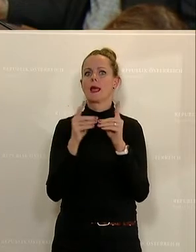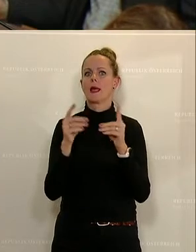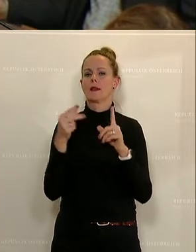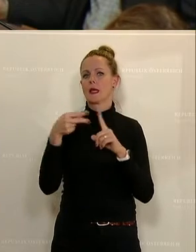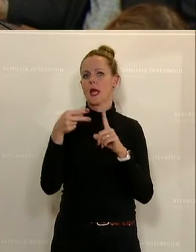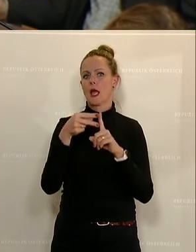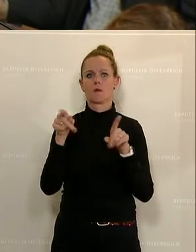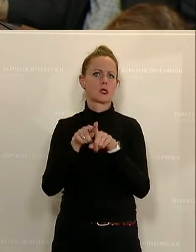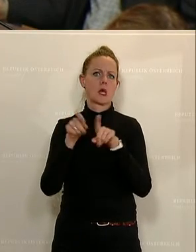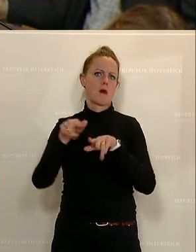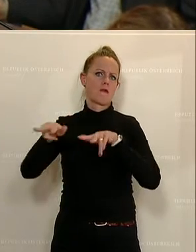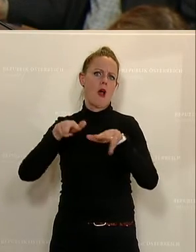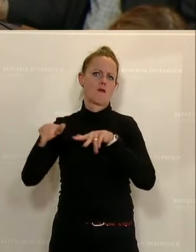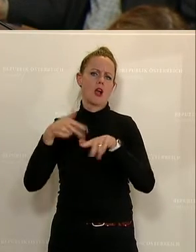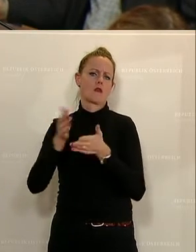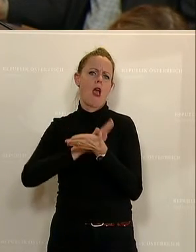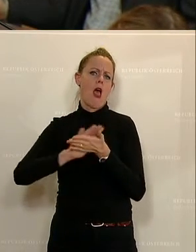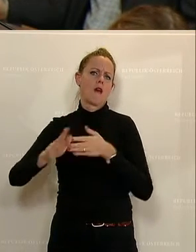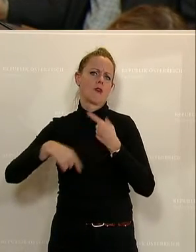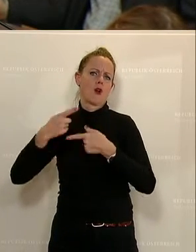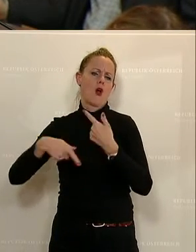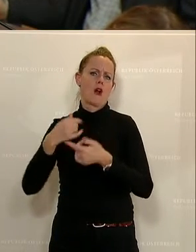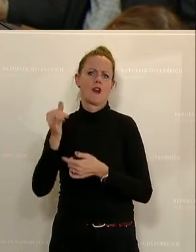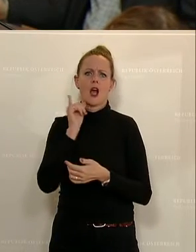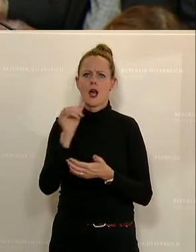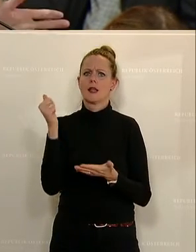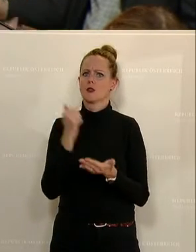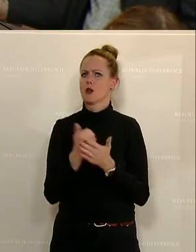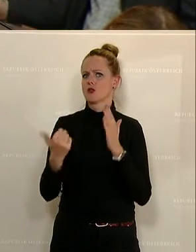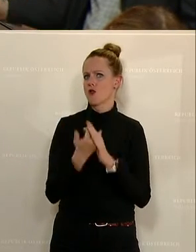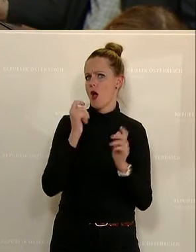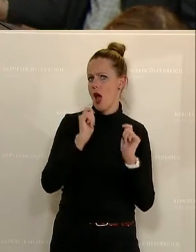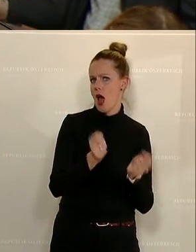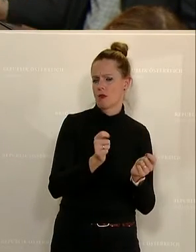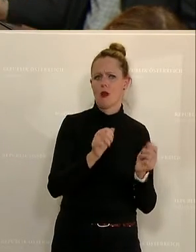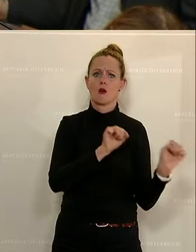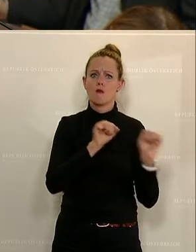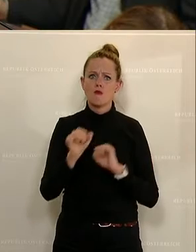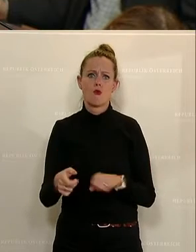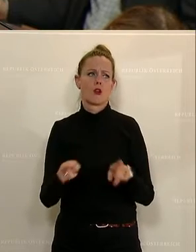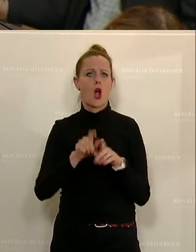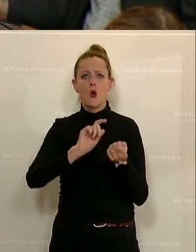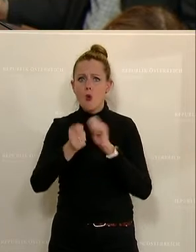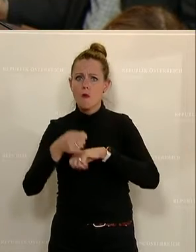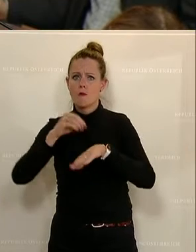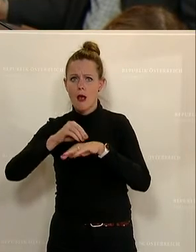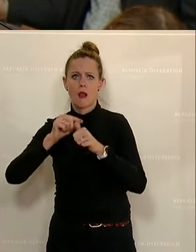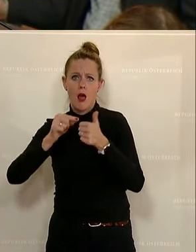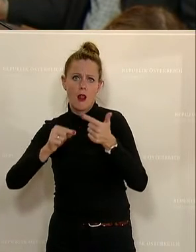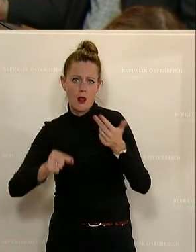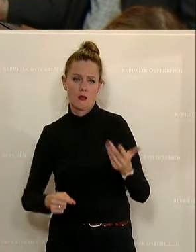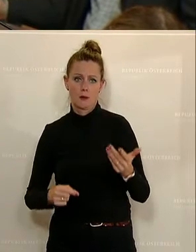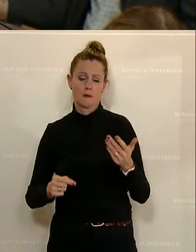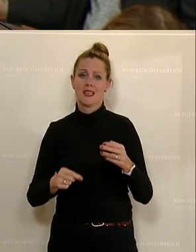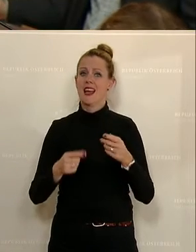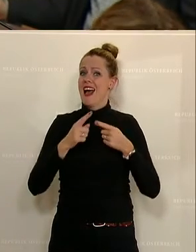Verwaltung funktionieren, sollte es auch funktionieren, einen neuen Reisepass zu beantragen, sollte es möglich sein, sich umzumelden. Alles andere, und das muss